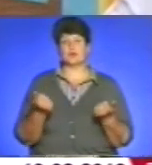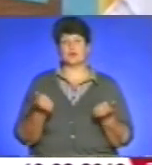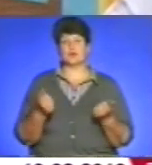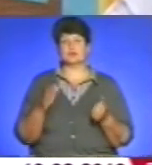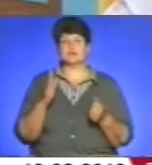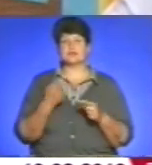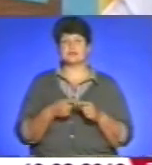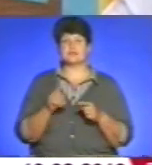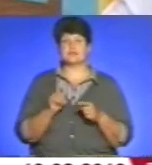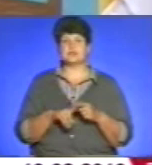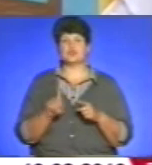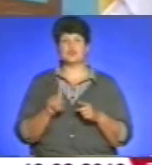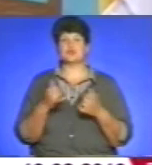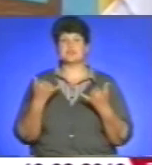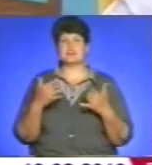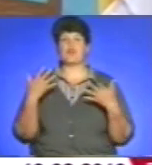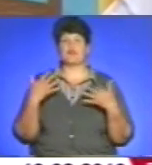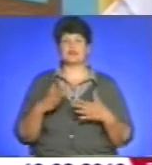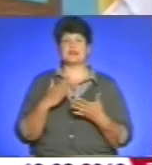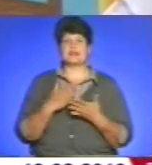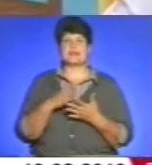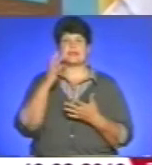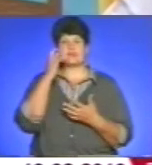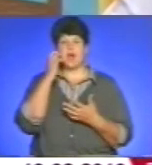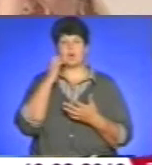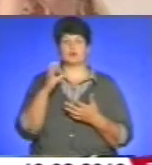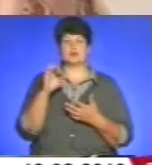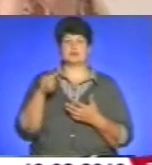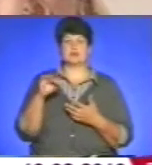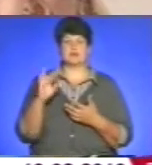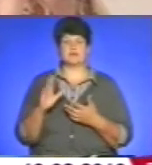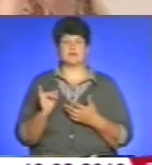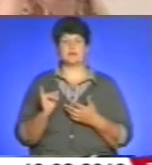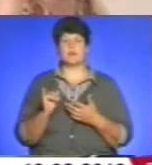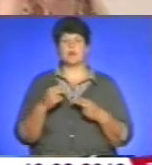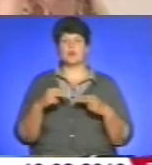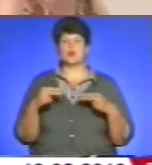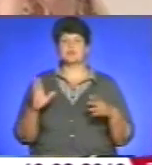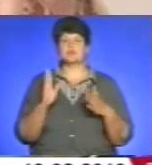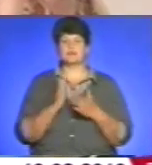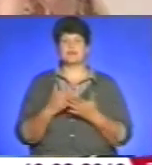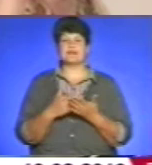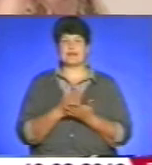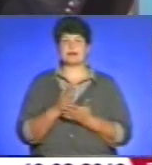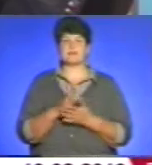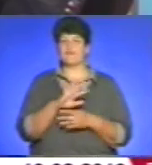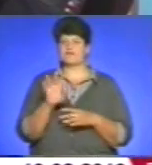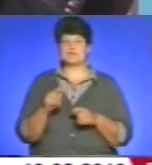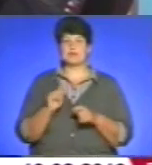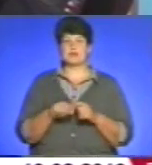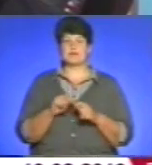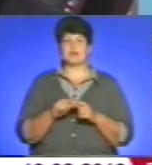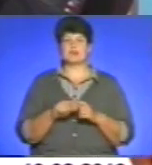це, що зараз є вже яблука, сливи. Продукція на ярмарку буде якісна, усе перевірятимуть